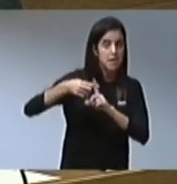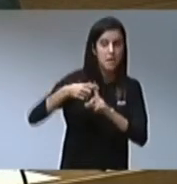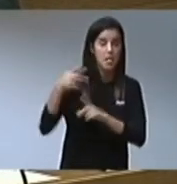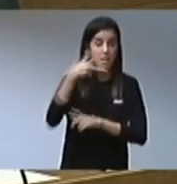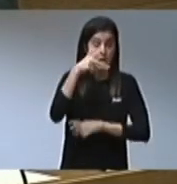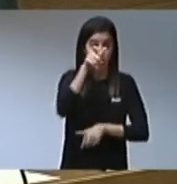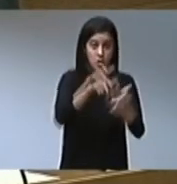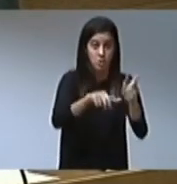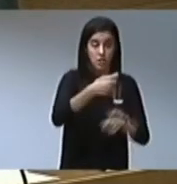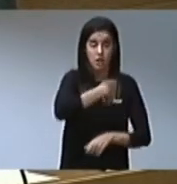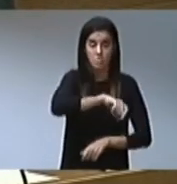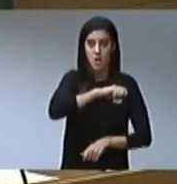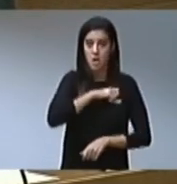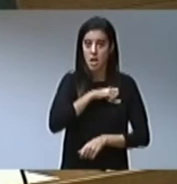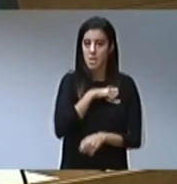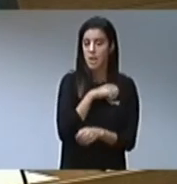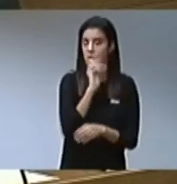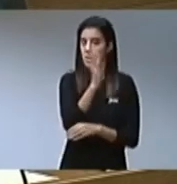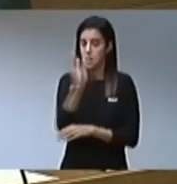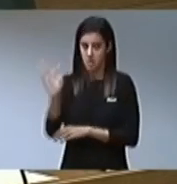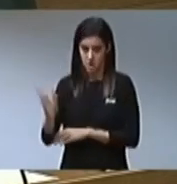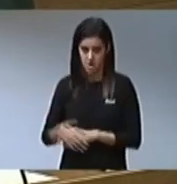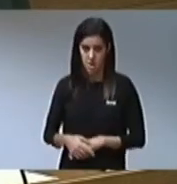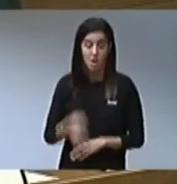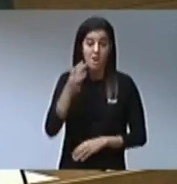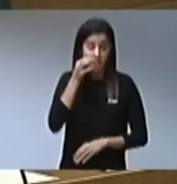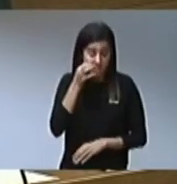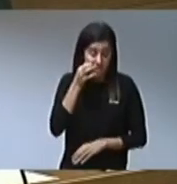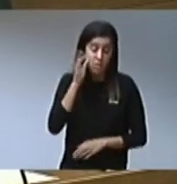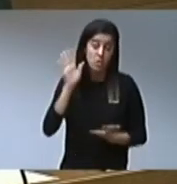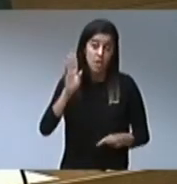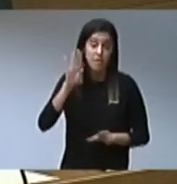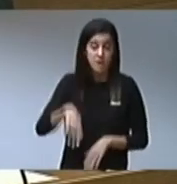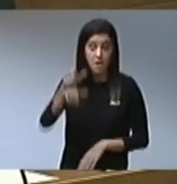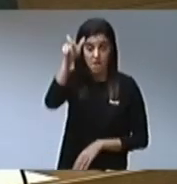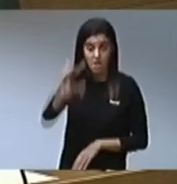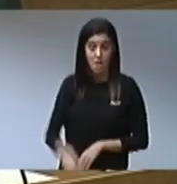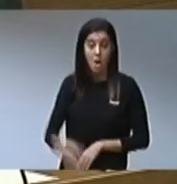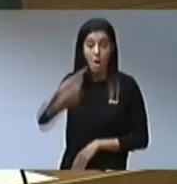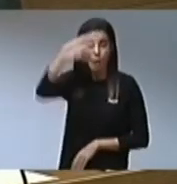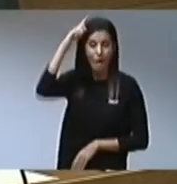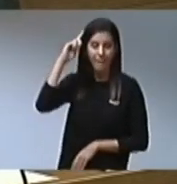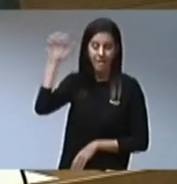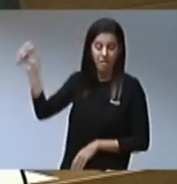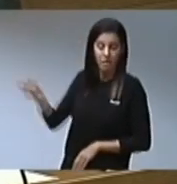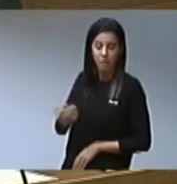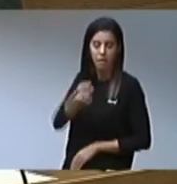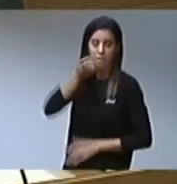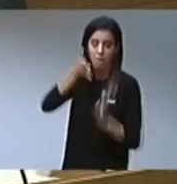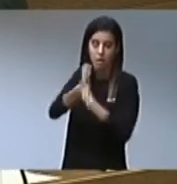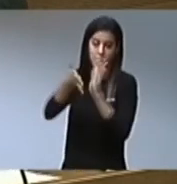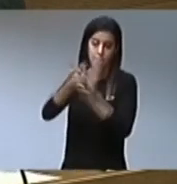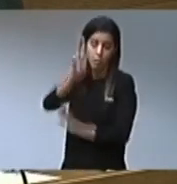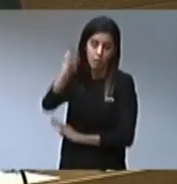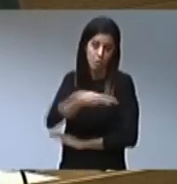malauradament mai, veurem assegut als tribunals el ciutatà Juan Carlos de Borbón. Però la Constitució espanyola parla de totes, que